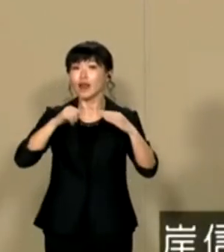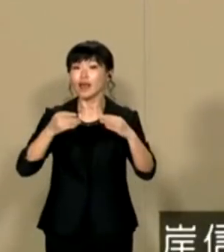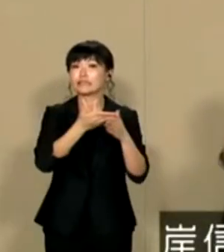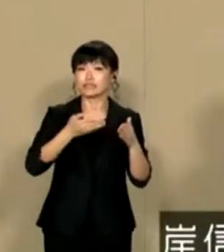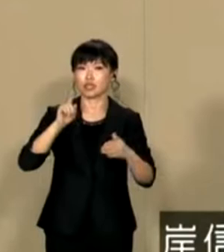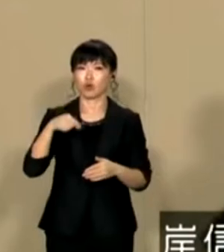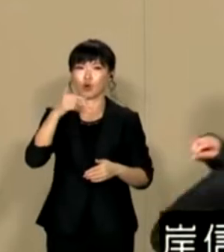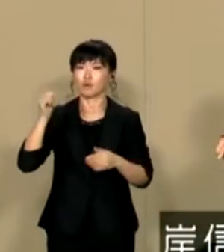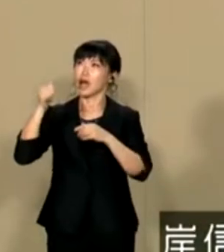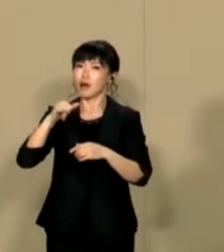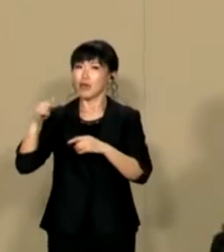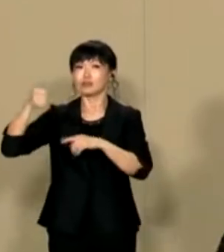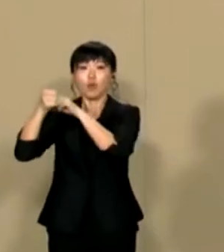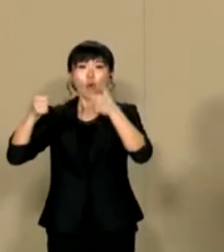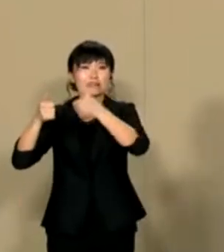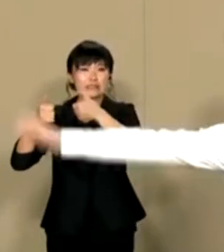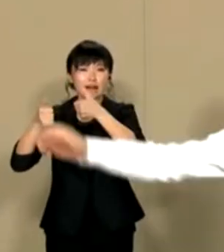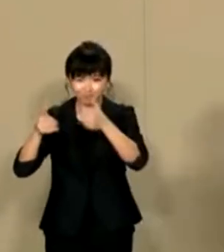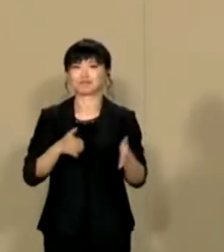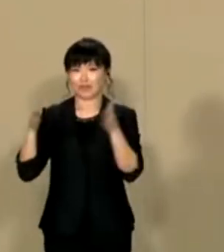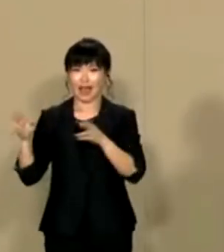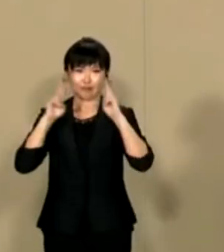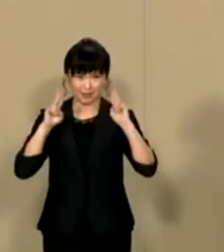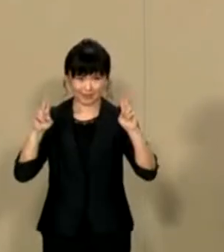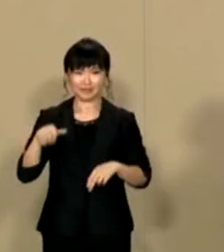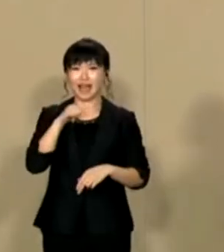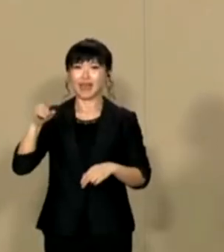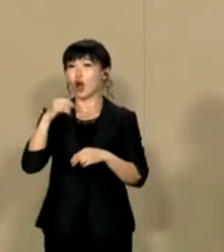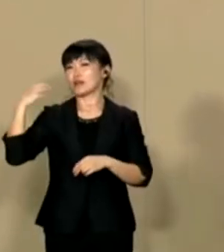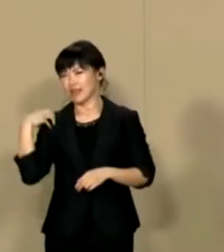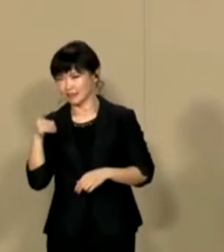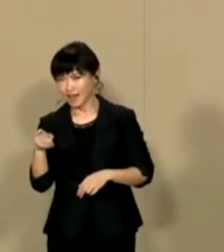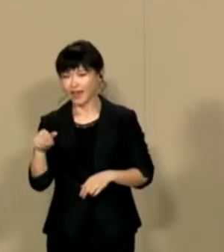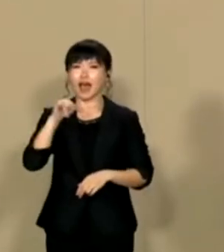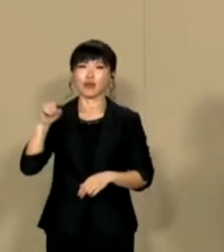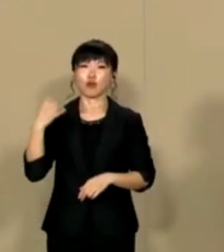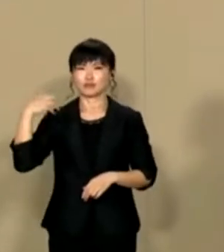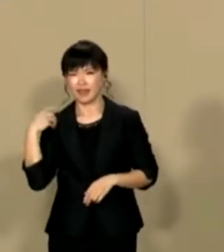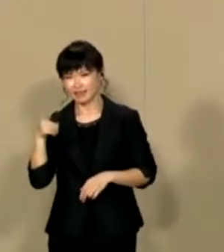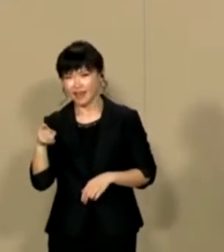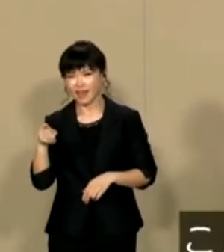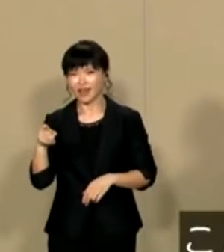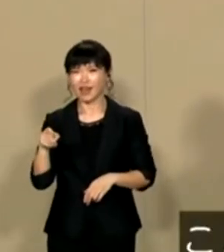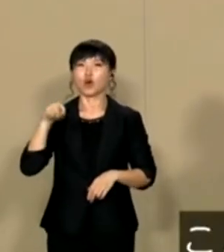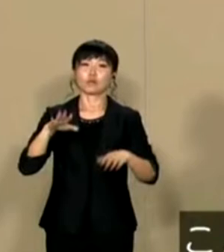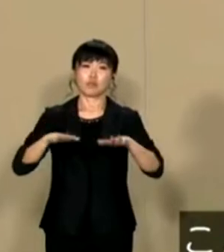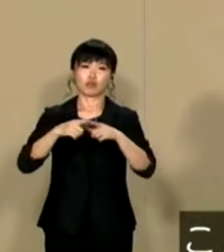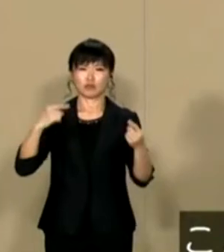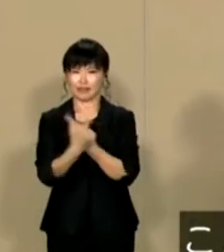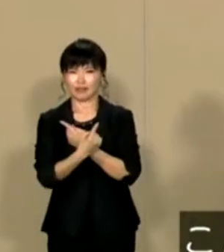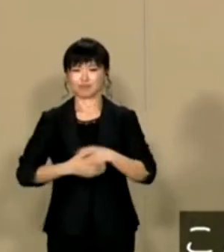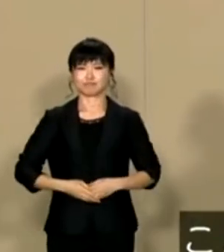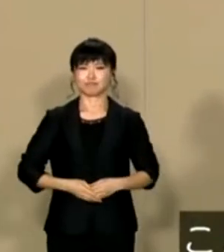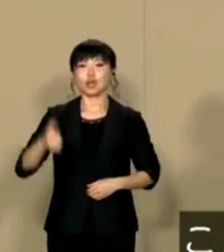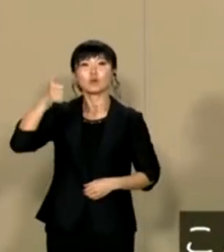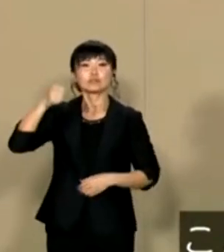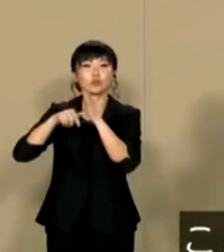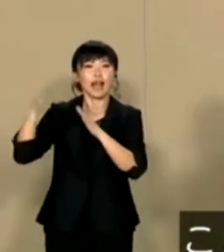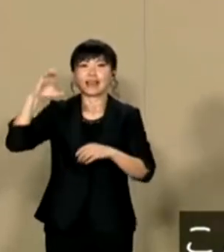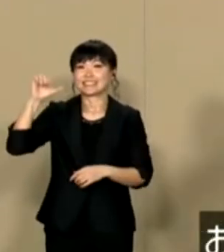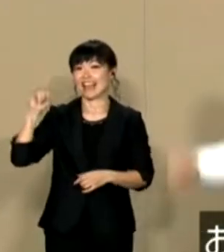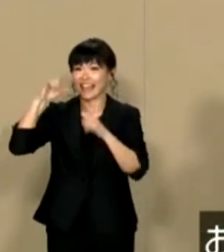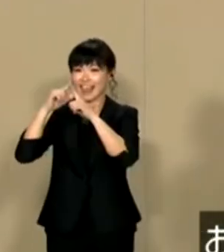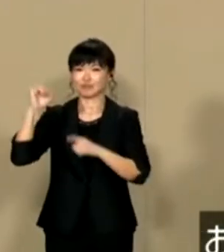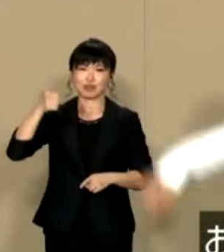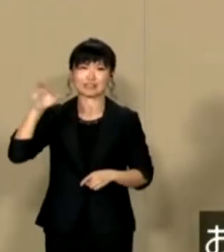きたのは岸信介氏安倍晋三氏のおじいちゃんですそこで一口安倍のせいだ安倍のせいだこんな日本になったのはおじいちゃんの代